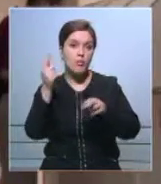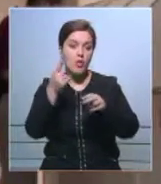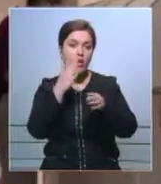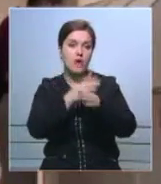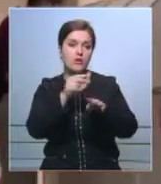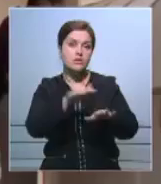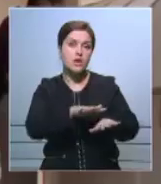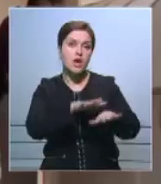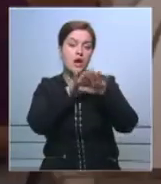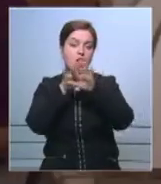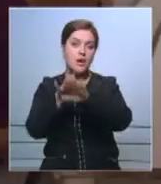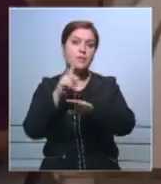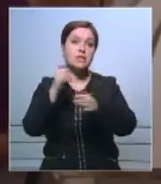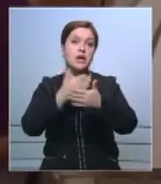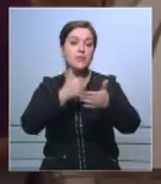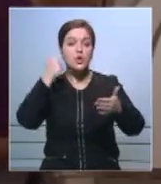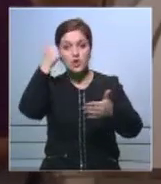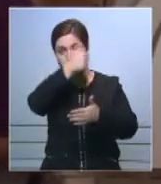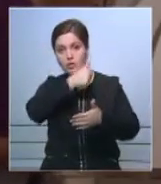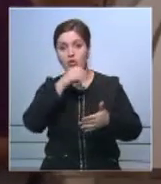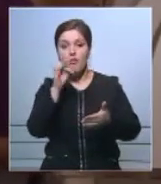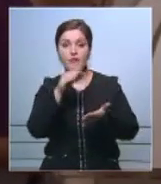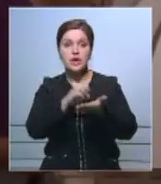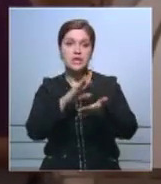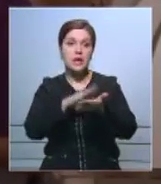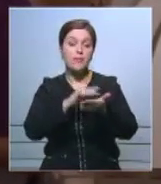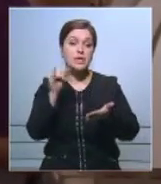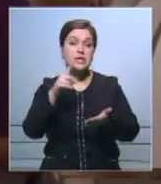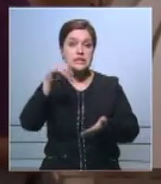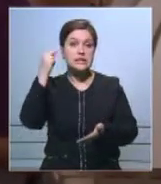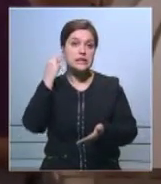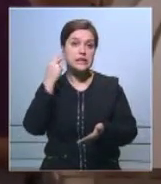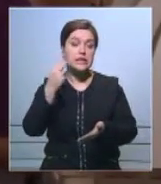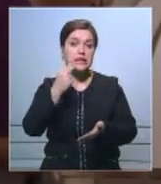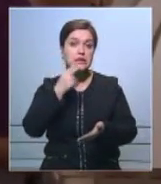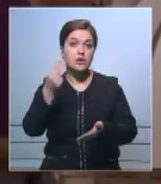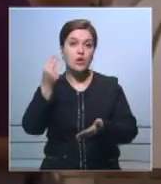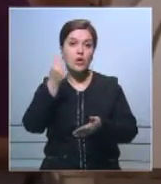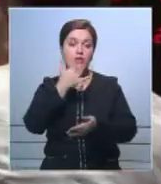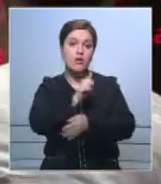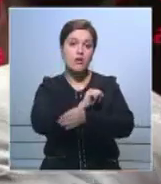капитала. Только за прошлый год по официальным данным из страны вывели 1 триллион долларов.